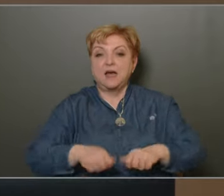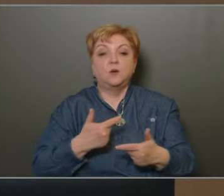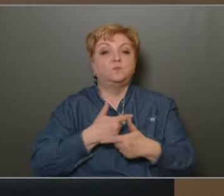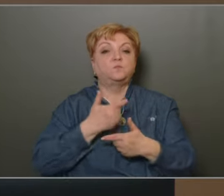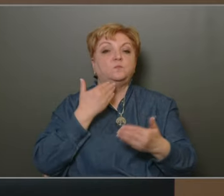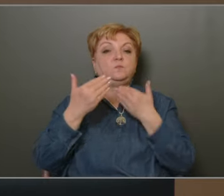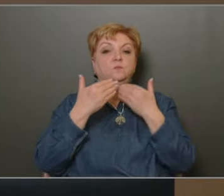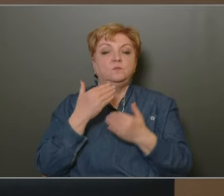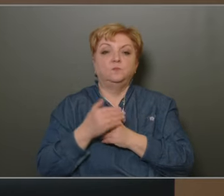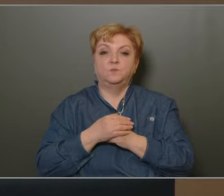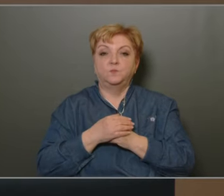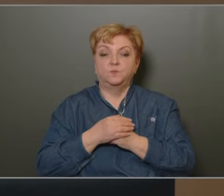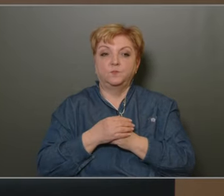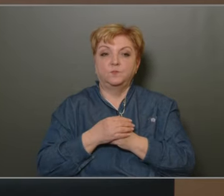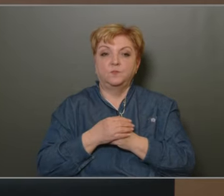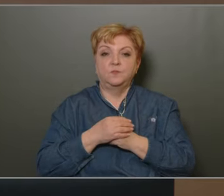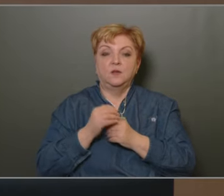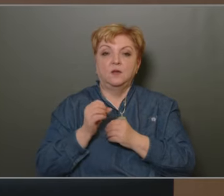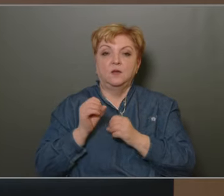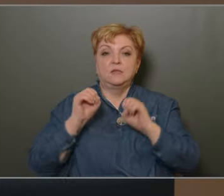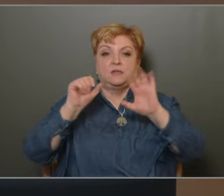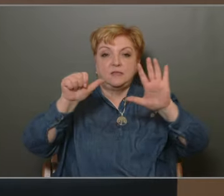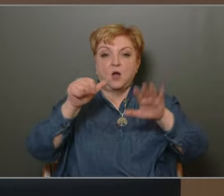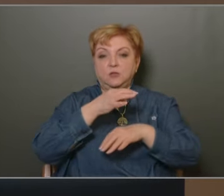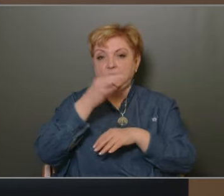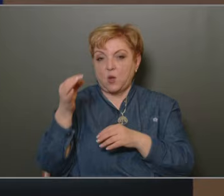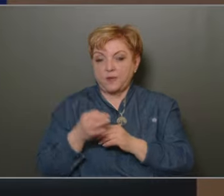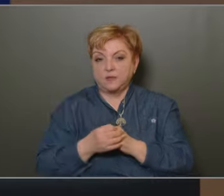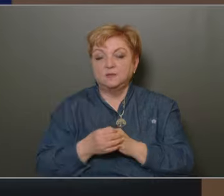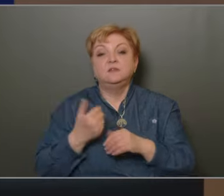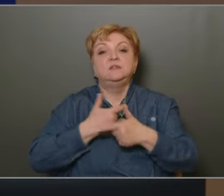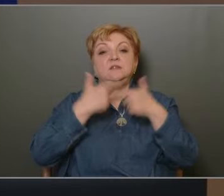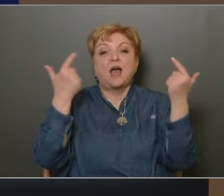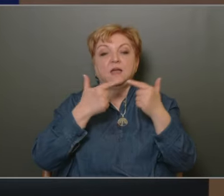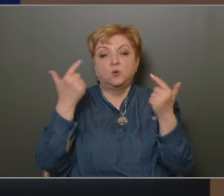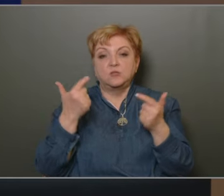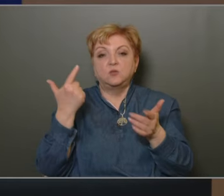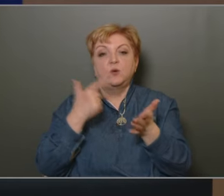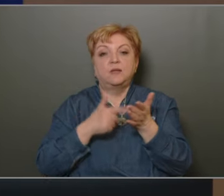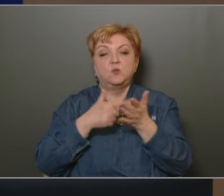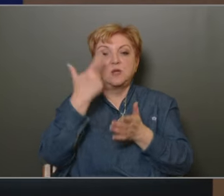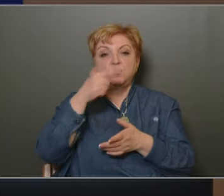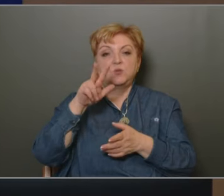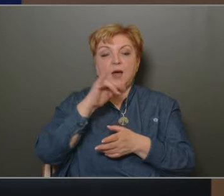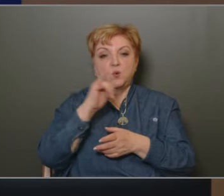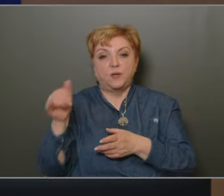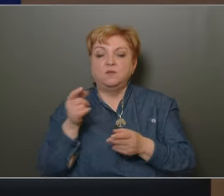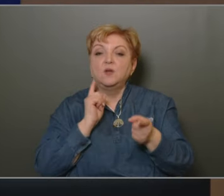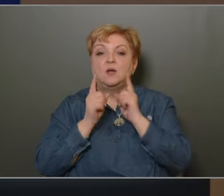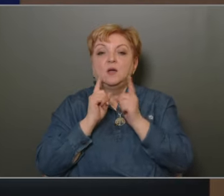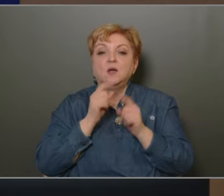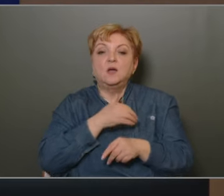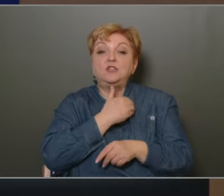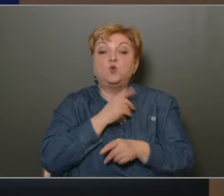tárgyaljuk. Tizenhatodik napirendünket tájékoztató a 2023. évi iskolódóval